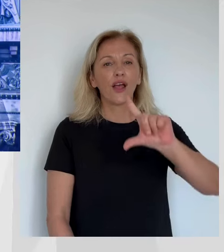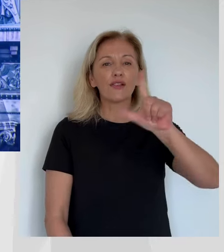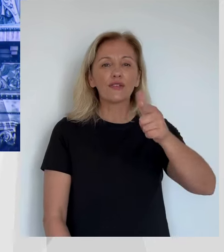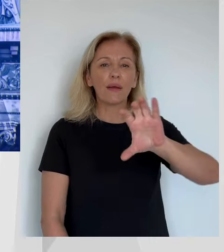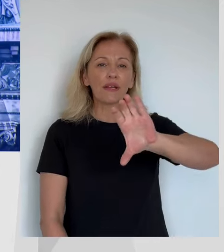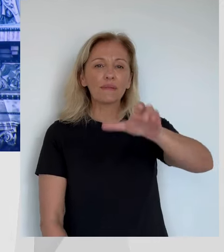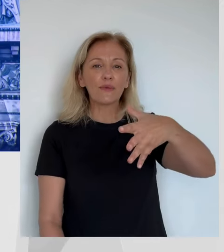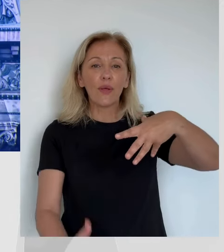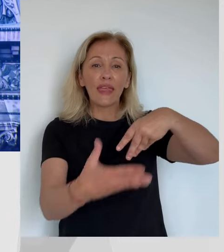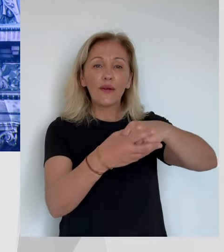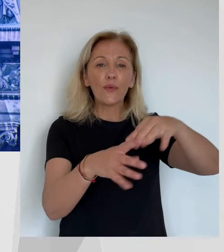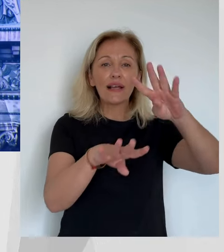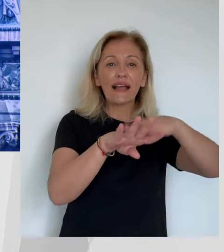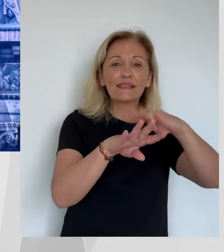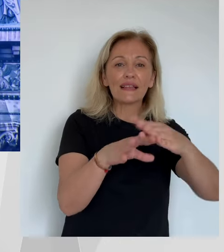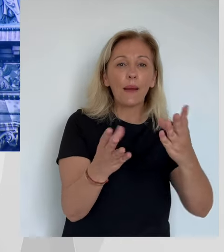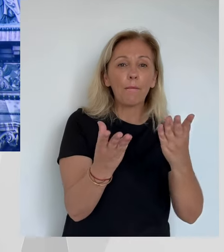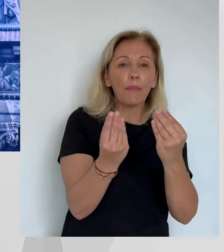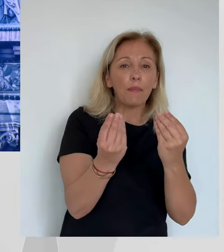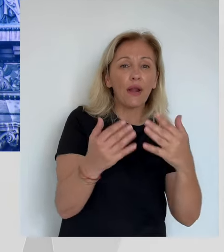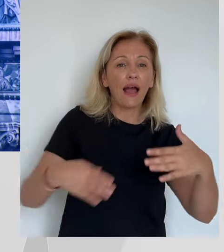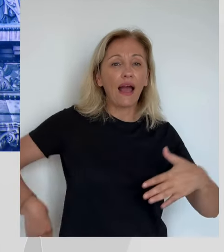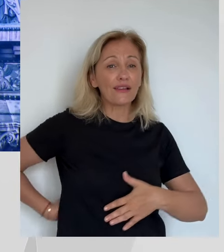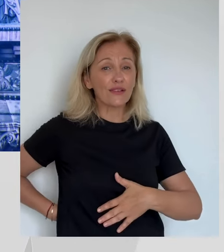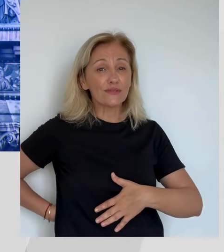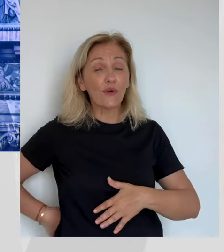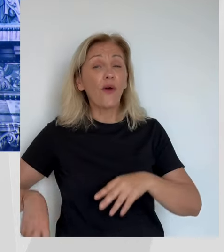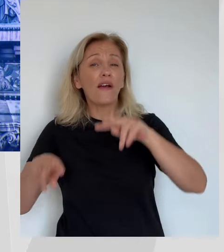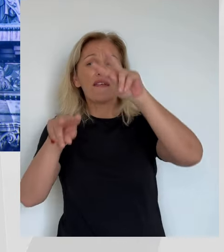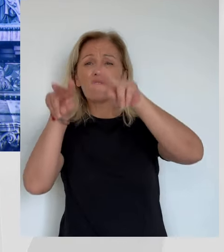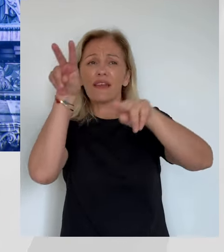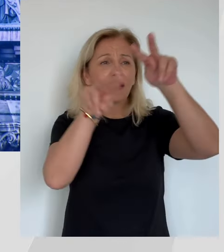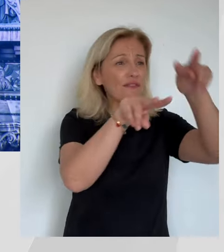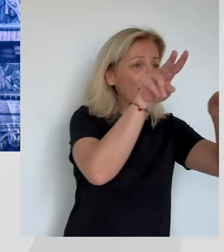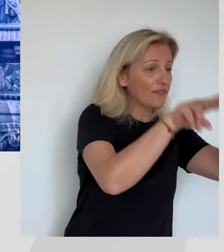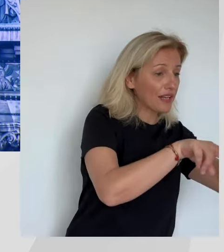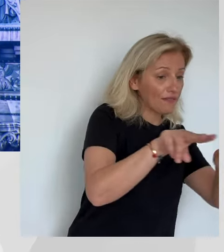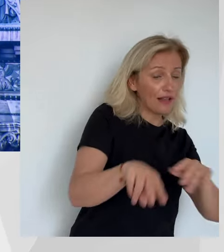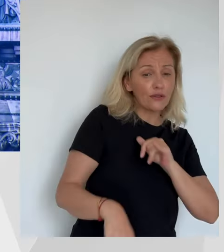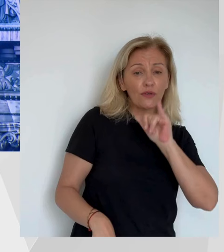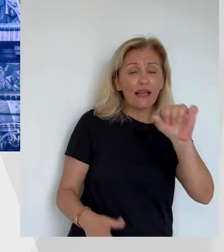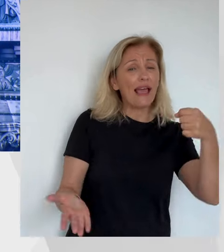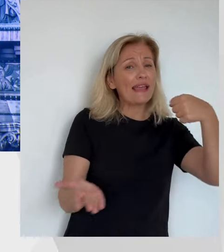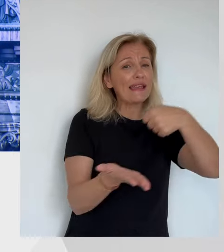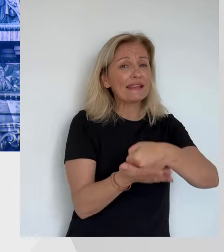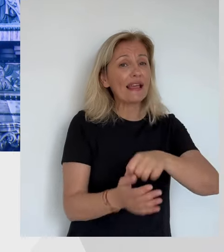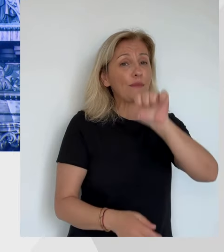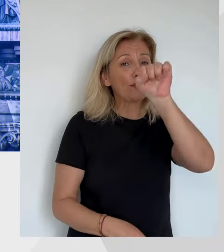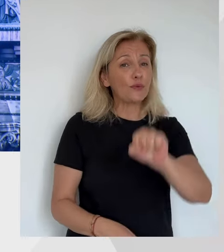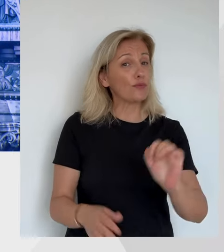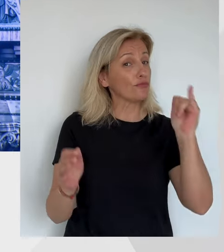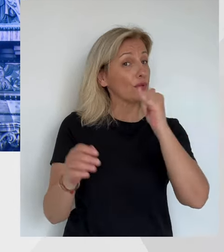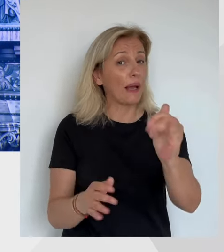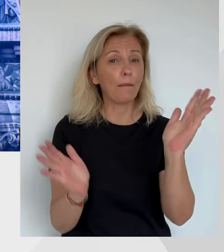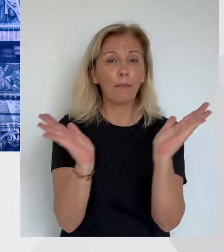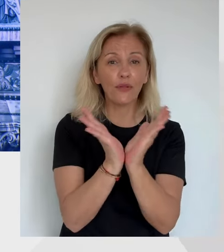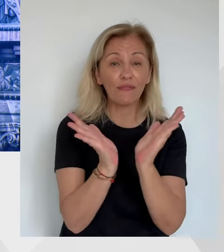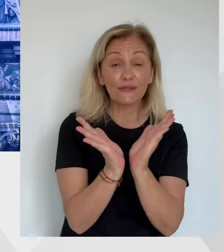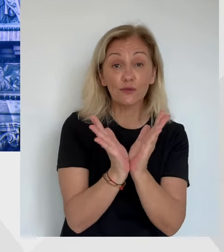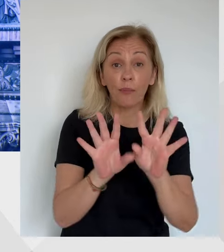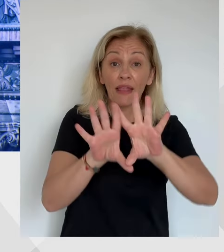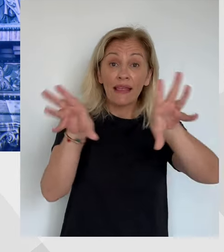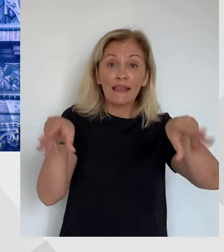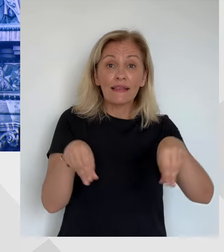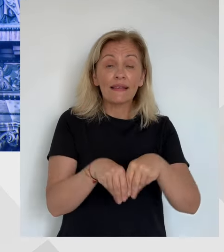Deuxième circonscription dont le découpage est pour le moins spécifique, englobant des quartiers populaires d'Ajaccio, des villages de l'intérieur et allant même jusqu'à l